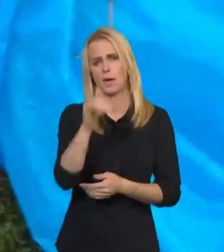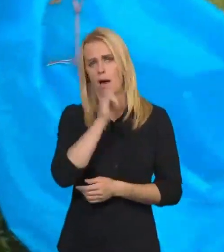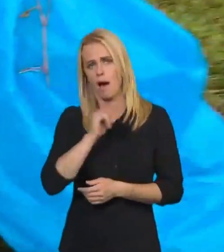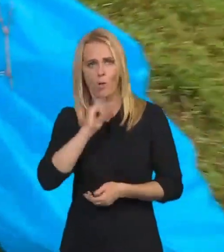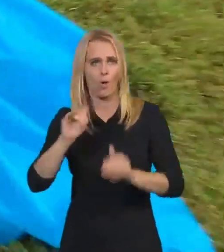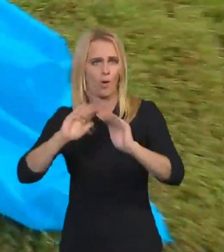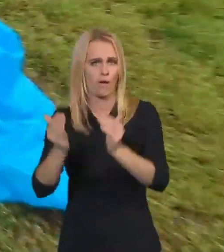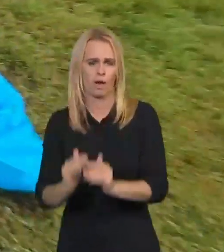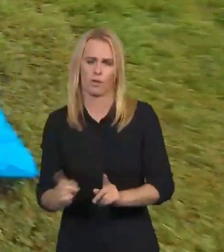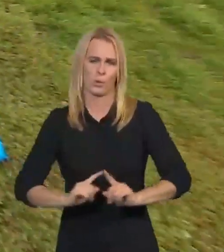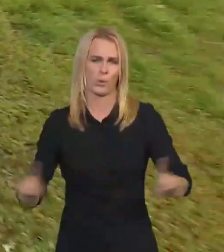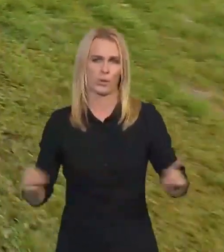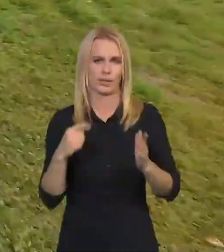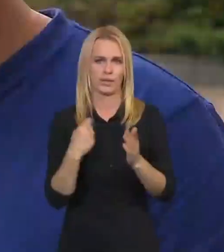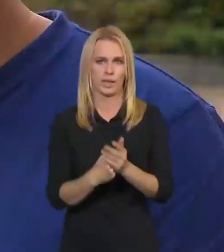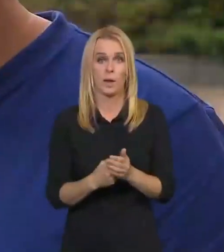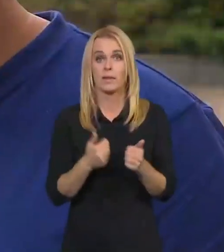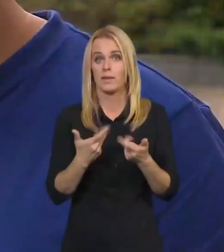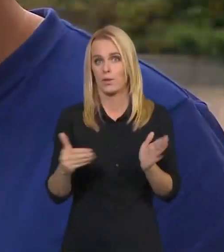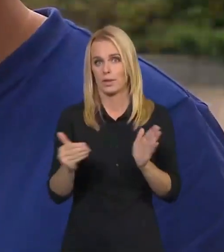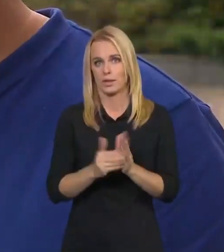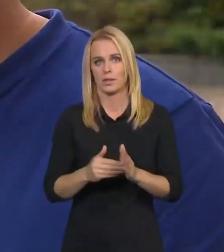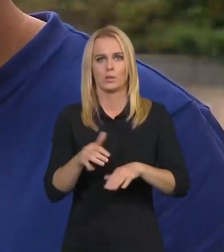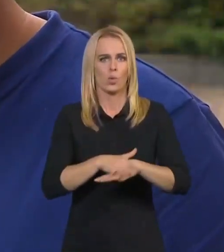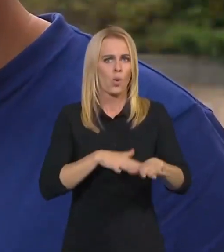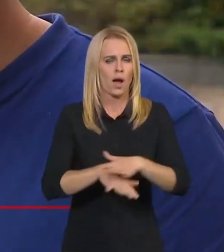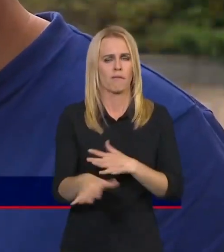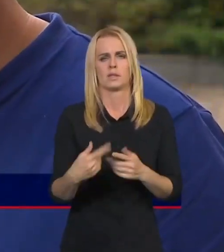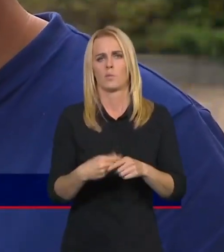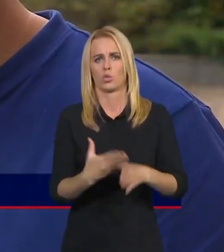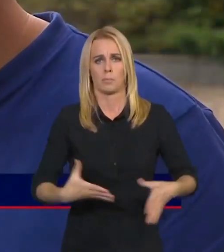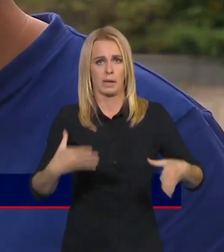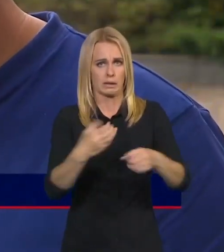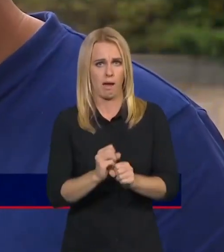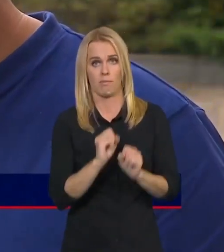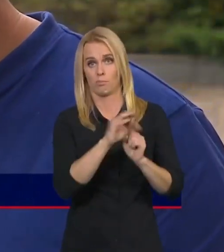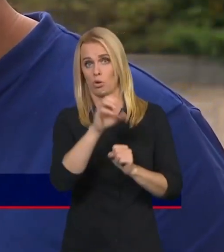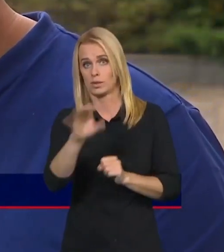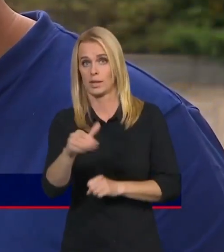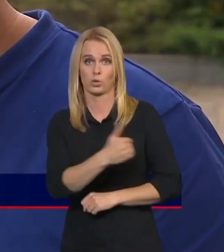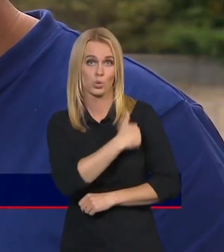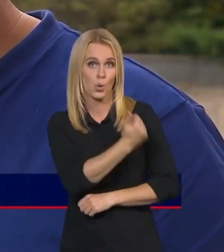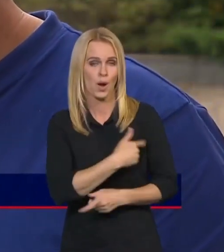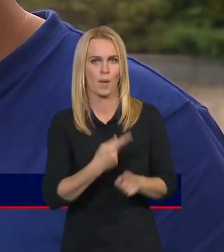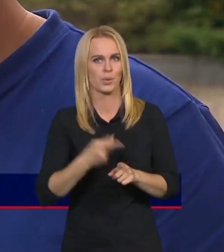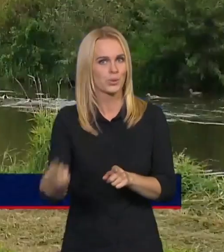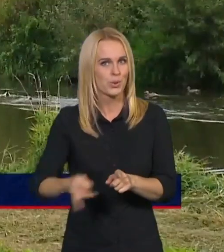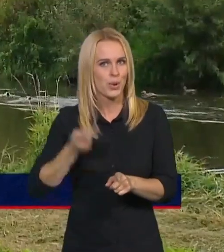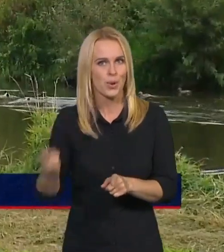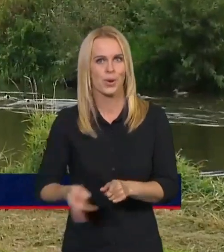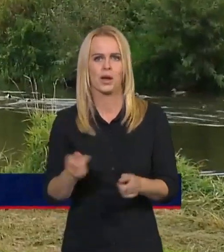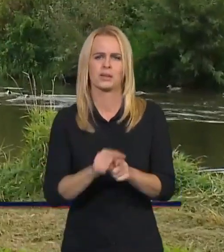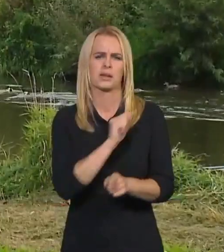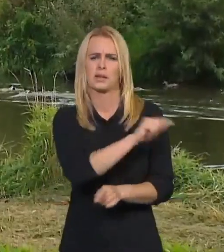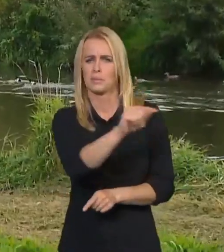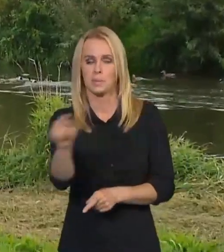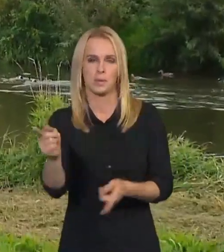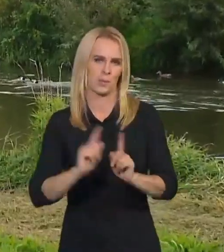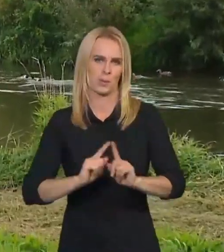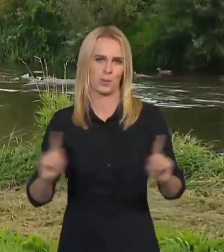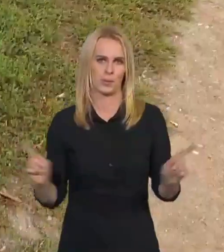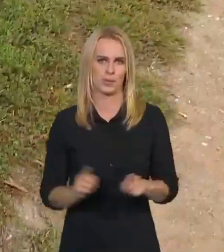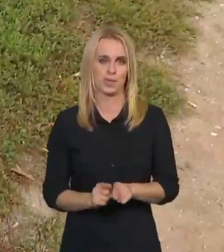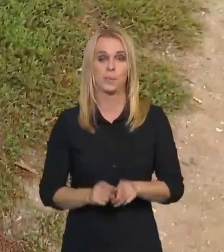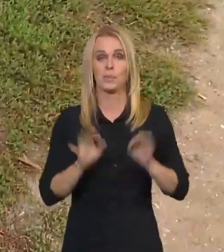Zasílali jsme tisíce rukavic a pytlů do škol, celé školy se zapojují, i mateřské školky a obce taky. V covidové krizi